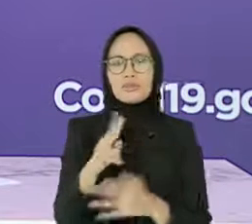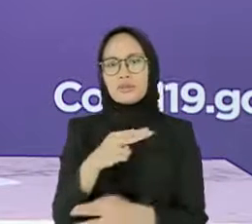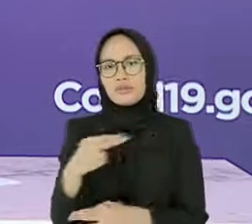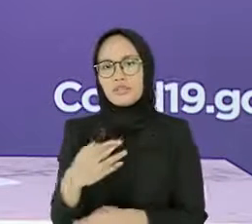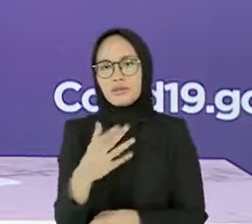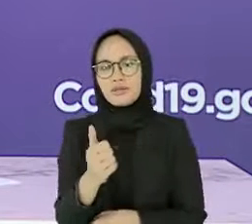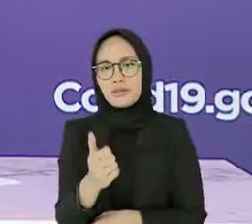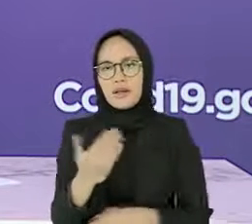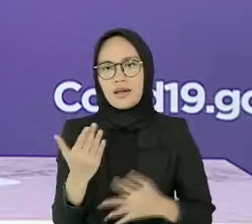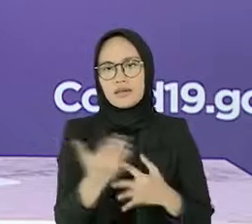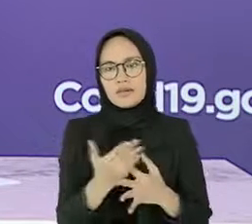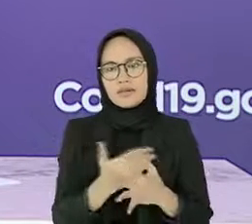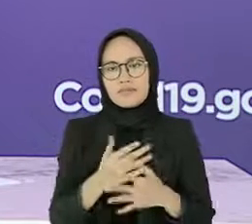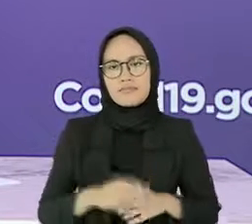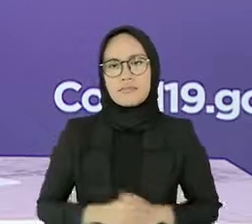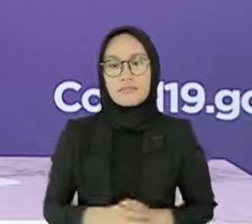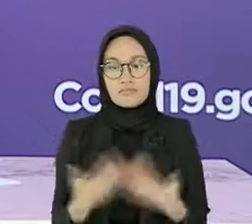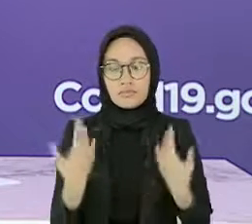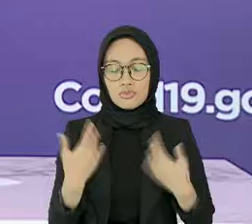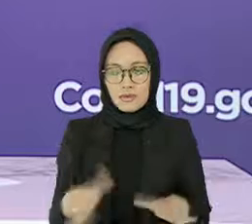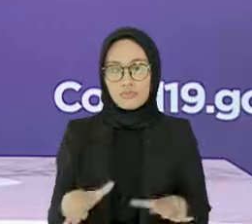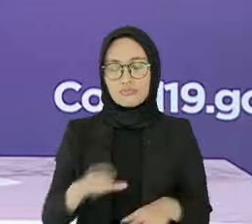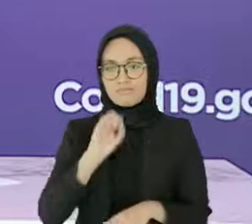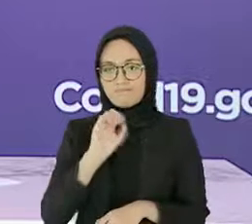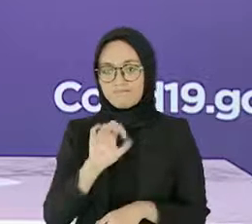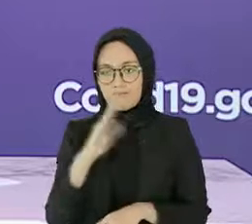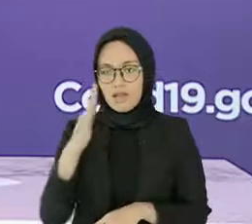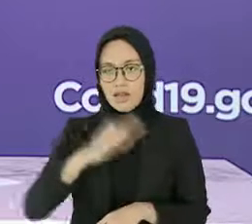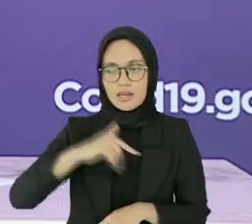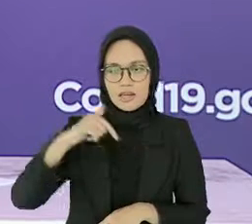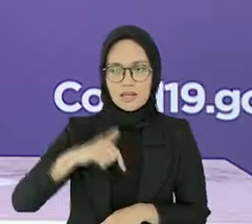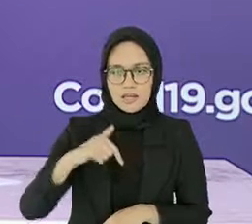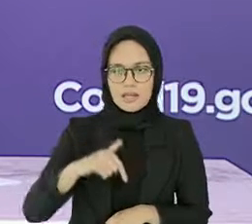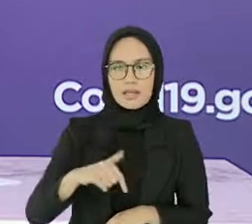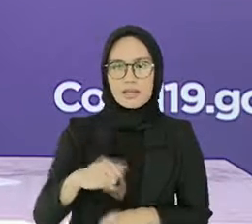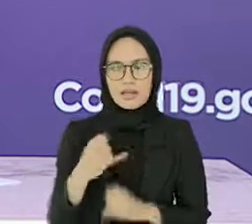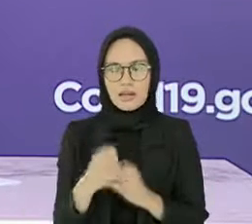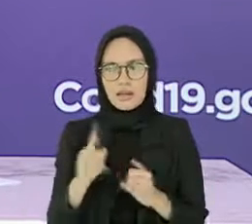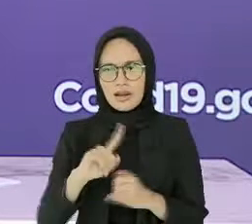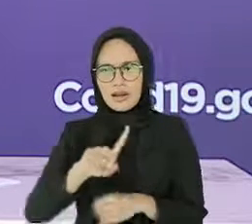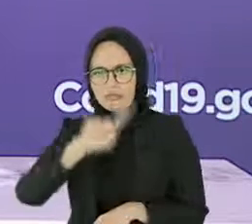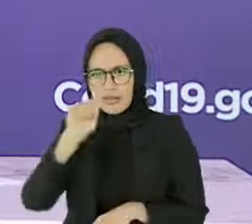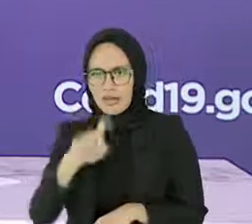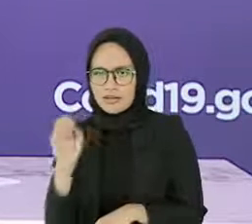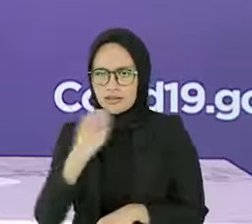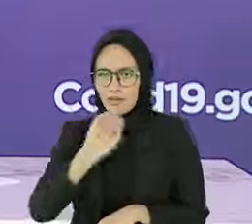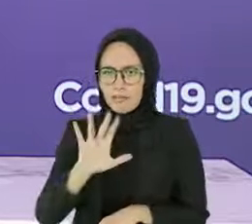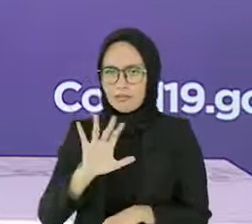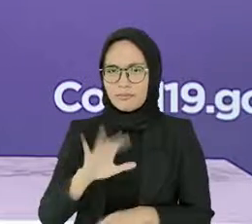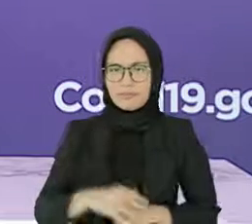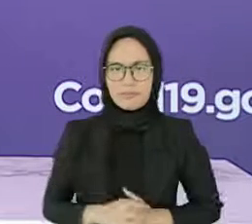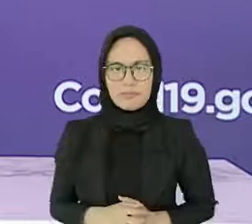Demikian konferensi pers pada hari ini saya lanjutkan dengan sesi tanya jawab media. Terima kasih.